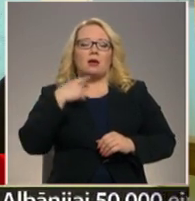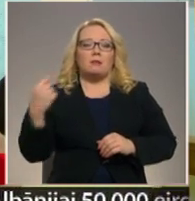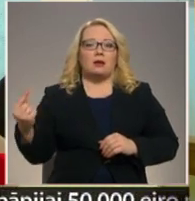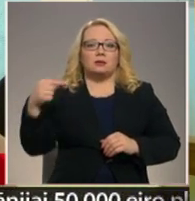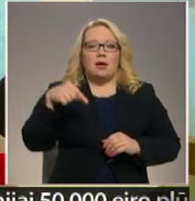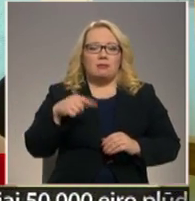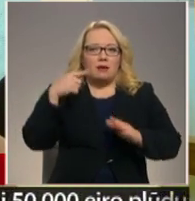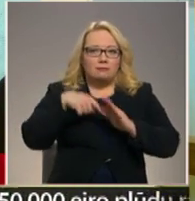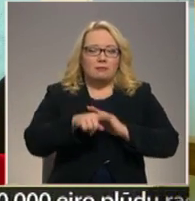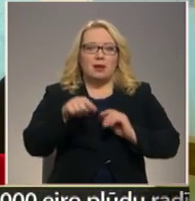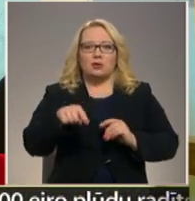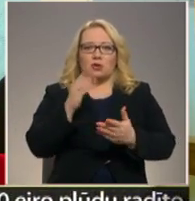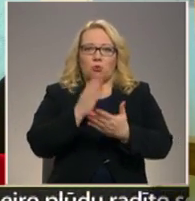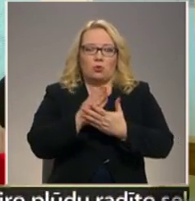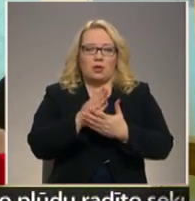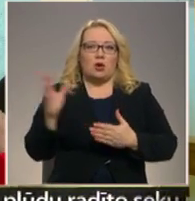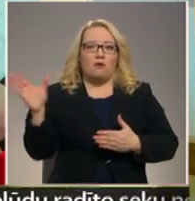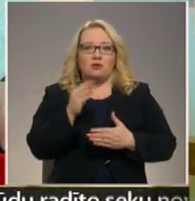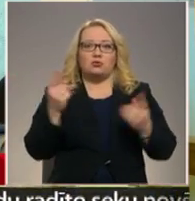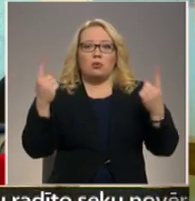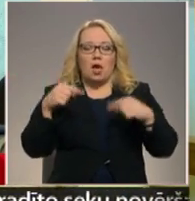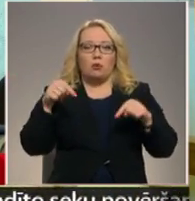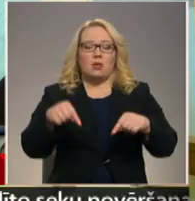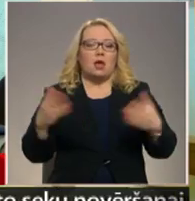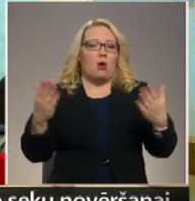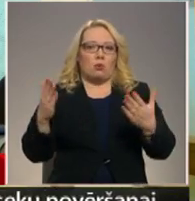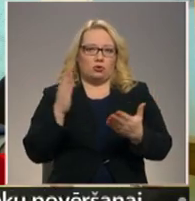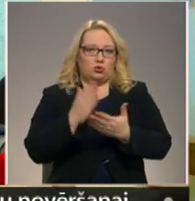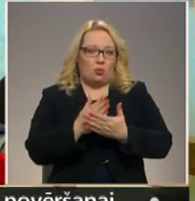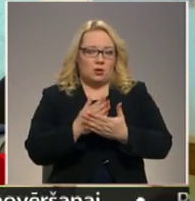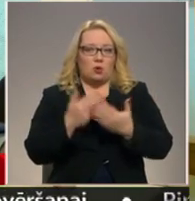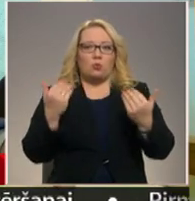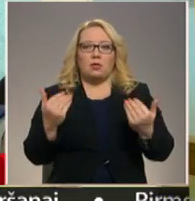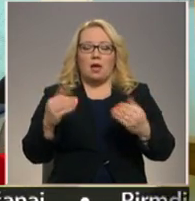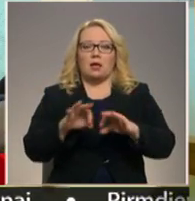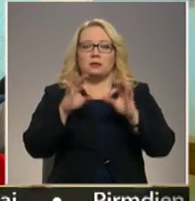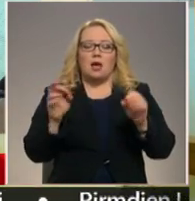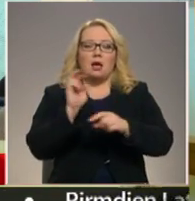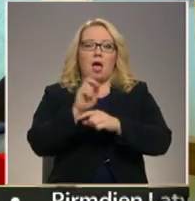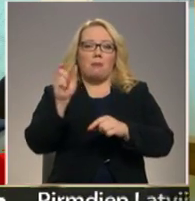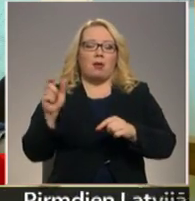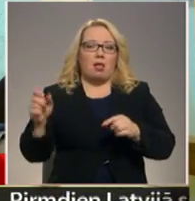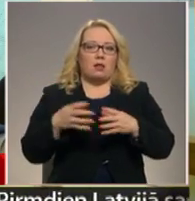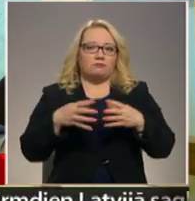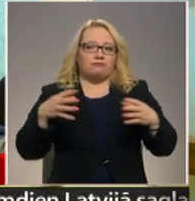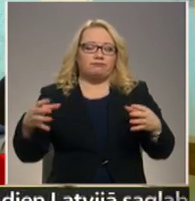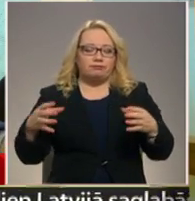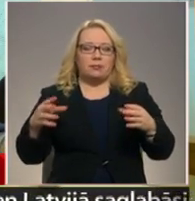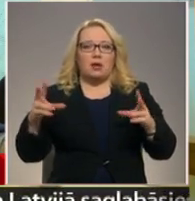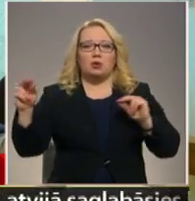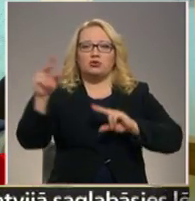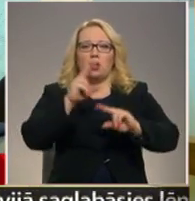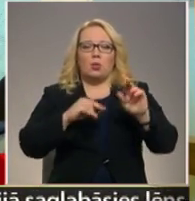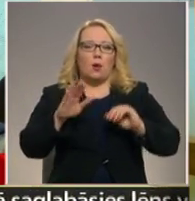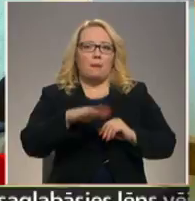Paskaities, kas te notiek. Un te visu laiku kaut kas notiek. Un tāpēc arī tagad jau sāka apmeklētāji rasties, čalot pa stūrēm